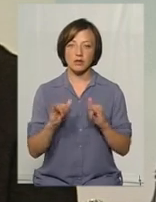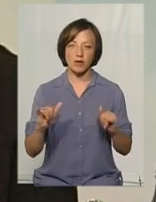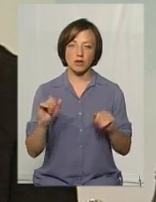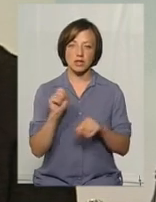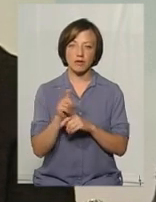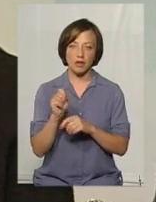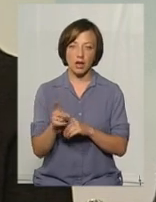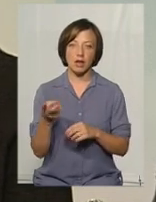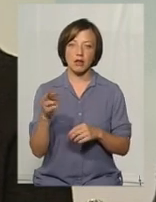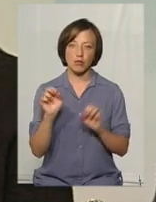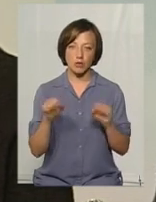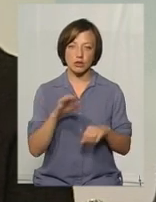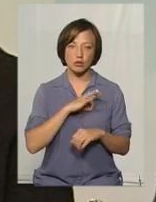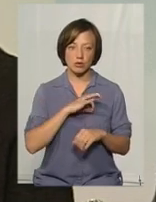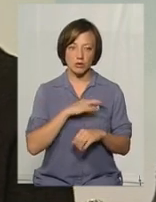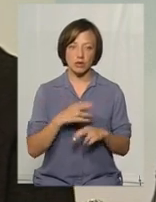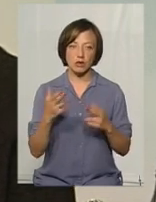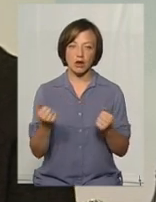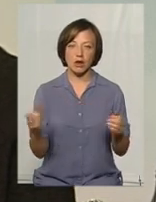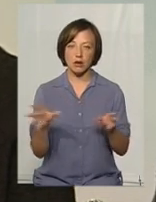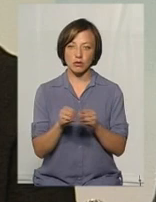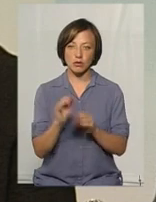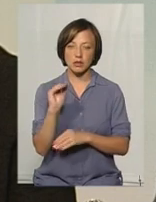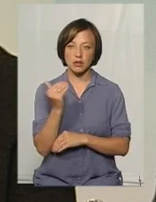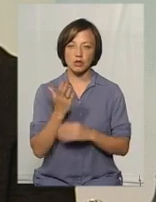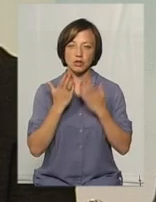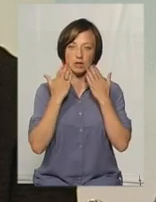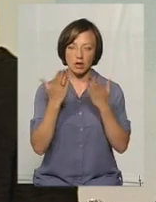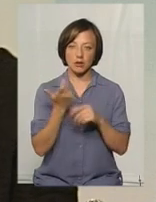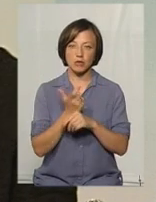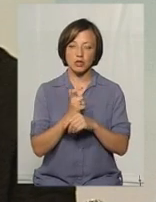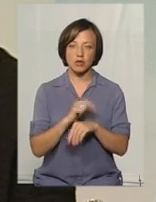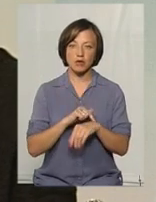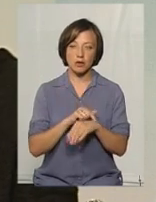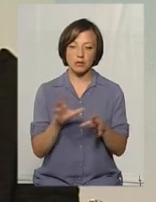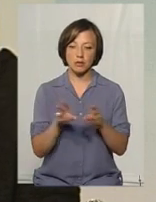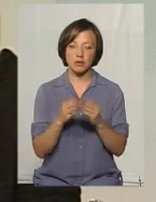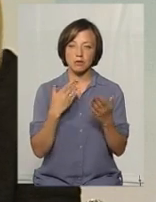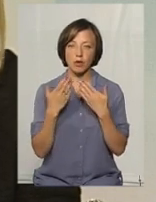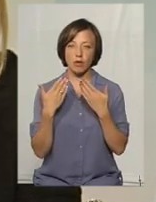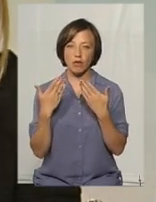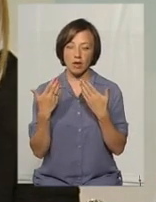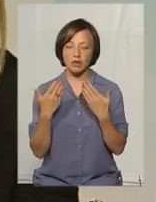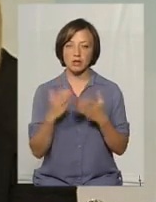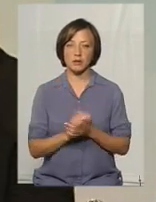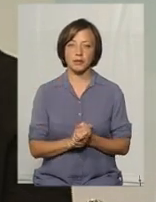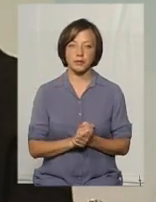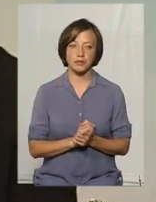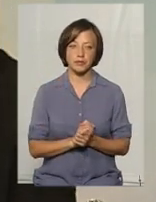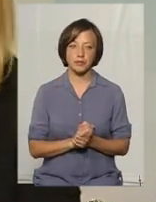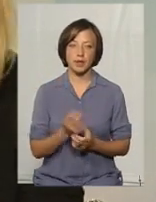можна застосовувати, звичайно ж, разом із дитиною читати, більше часу проводити, спілкуватися. Ігри.